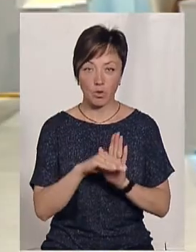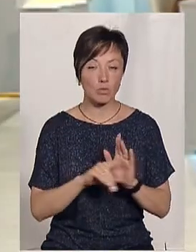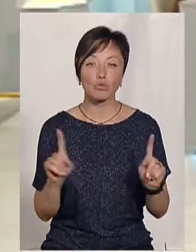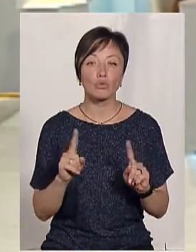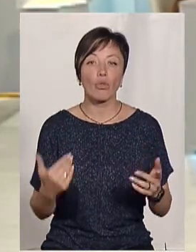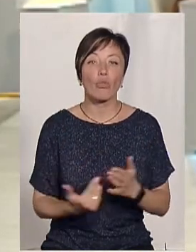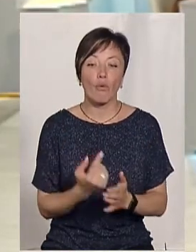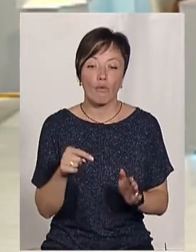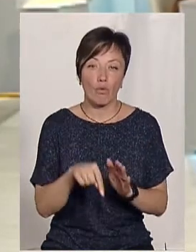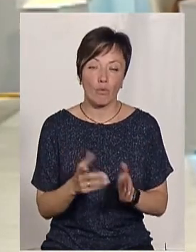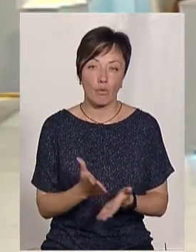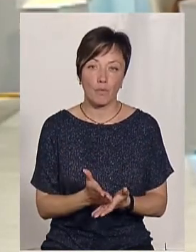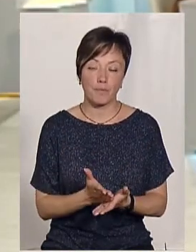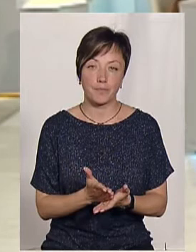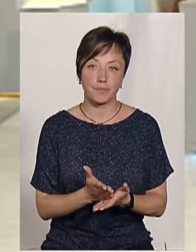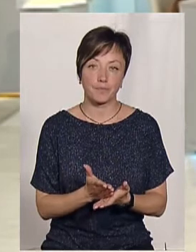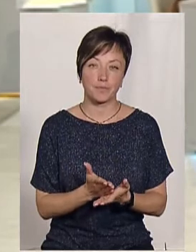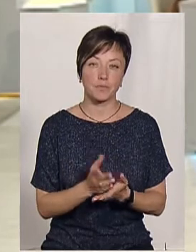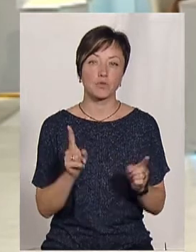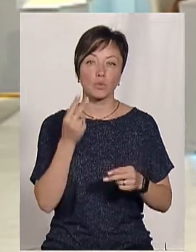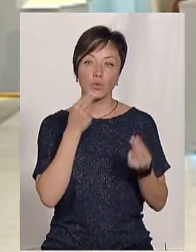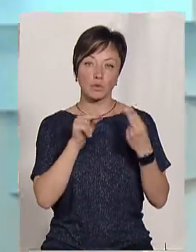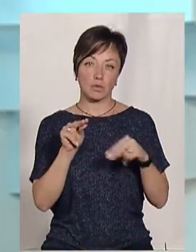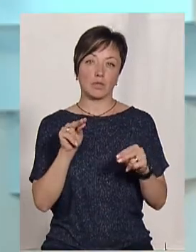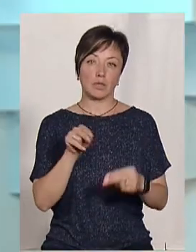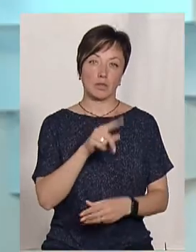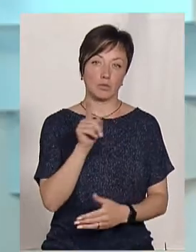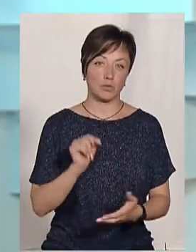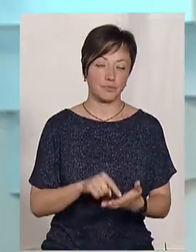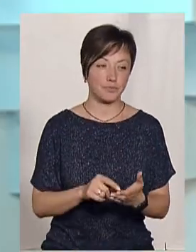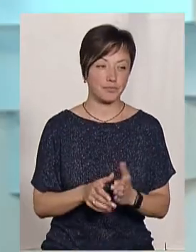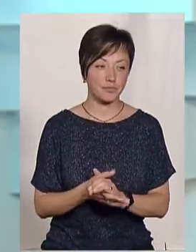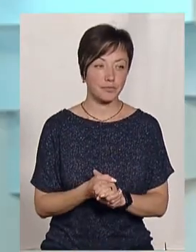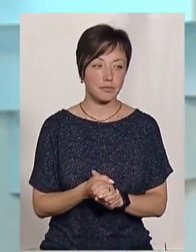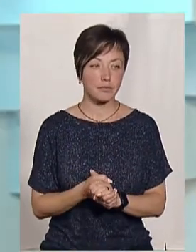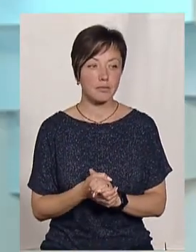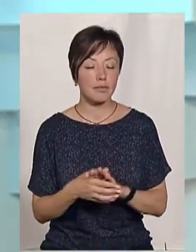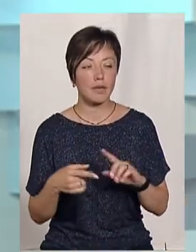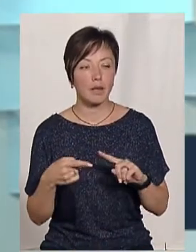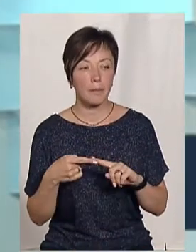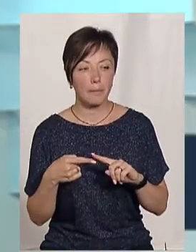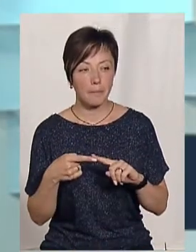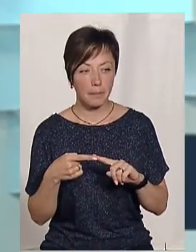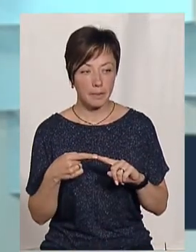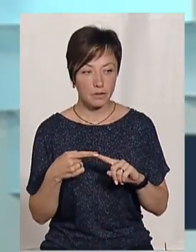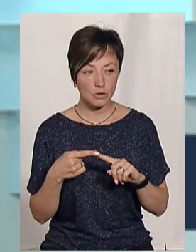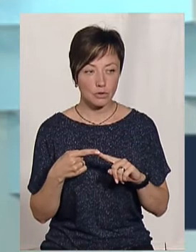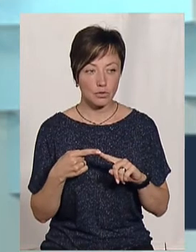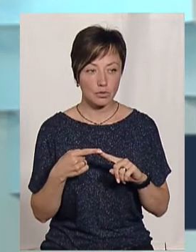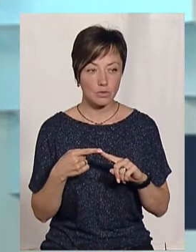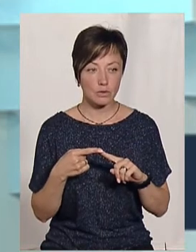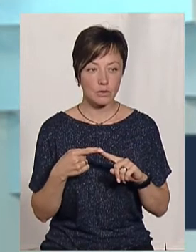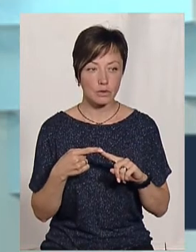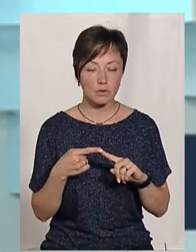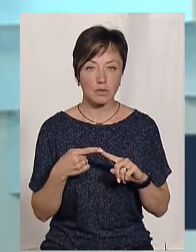що нового? Що там удосконалено? Отож, перше, що – це ми